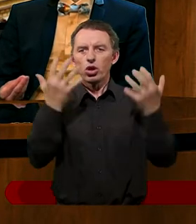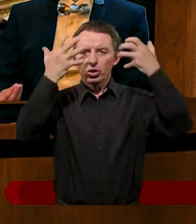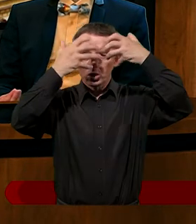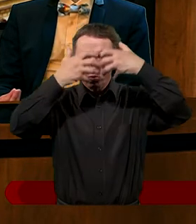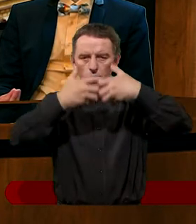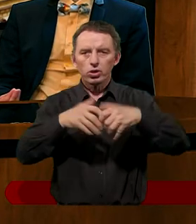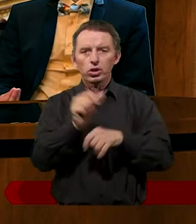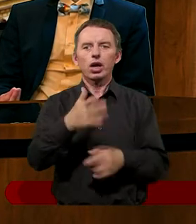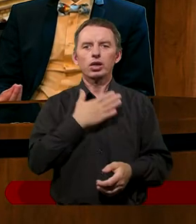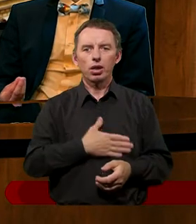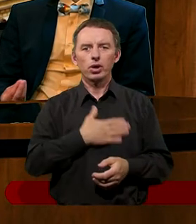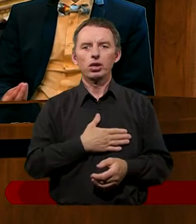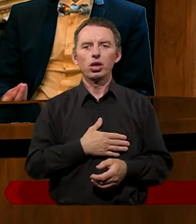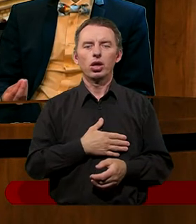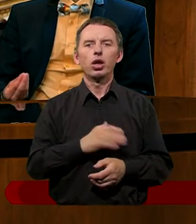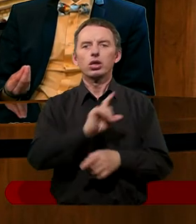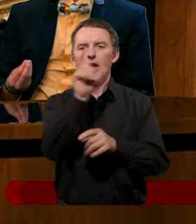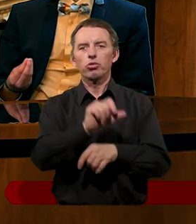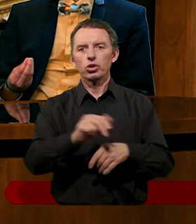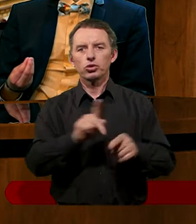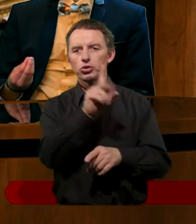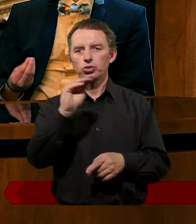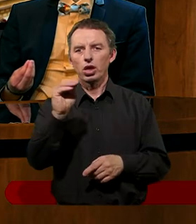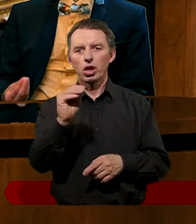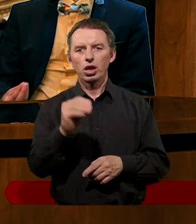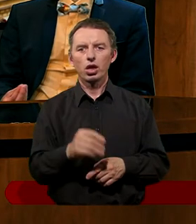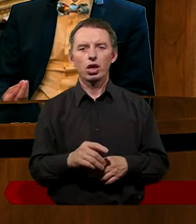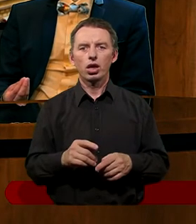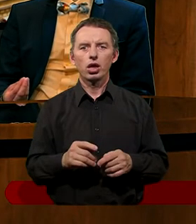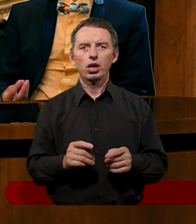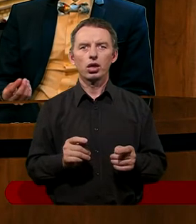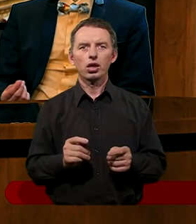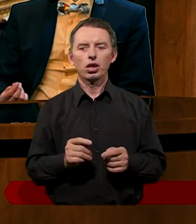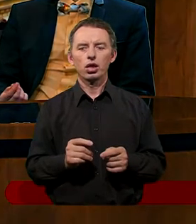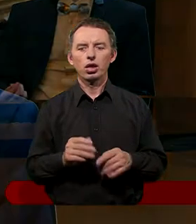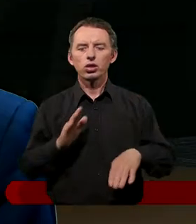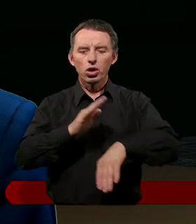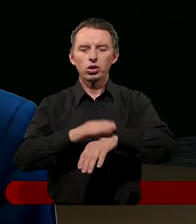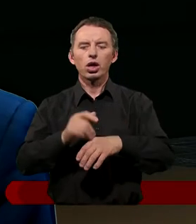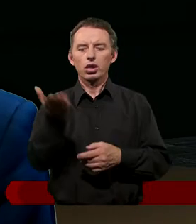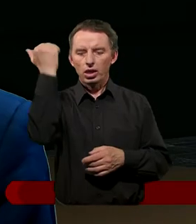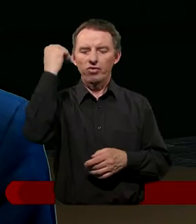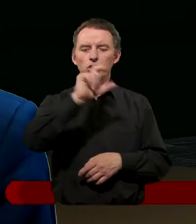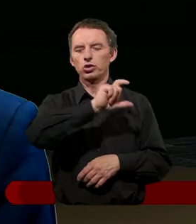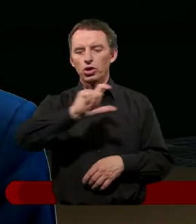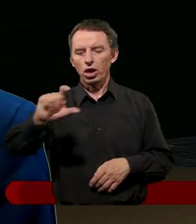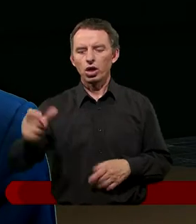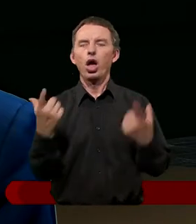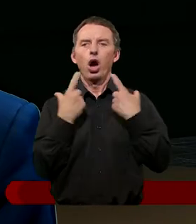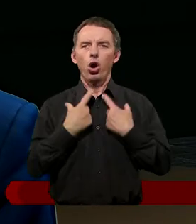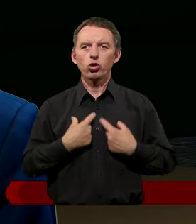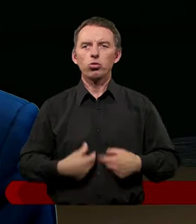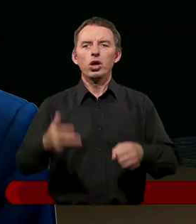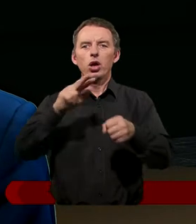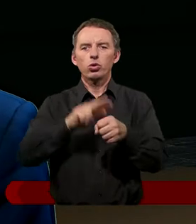świętowaniu szabatu. Jeżeli pamiętali, że dotyka ich to, na dodatek w tamtych czasach osoby,